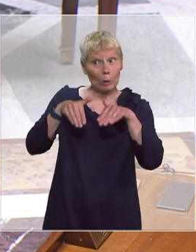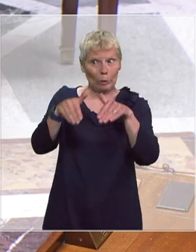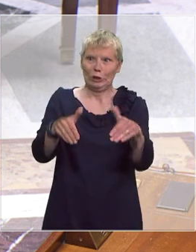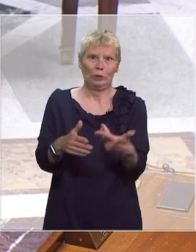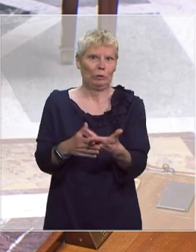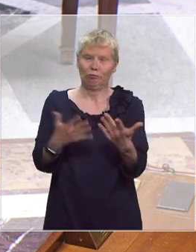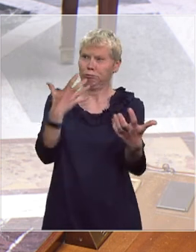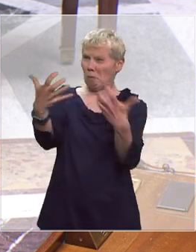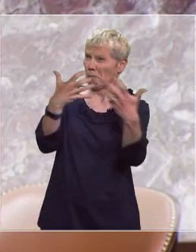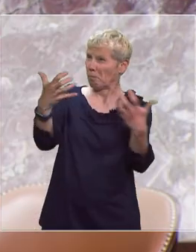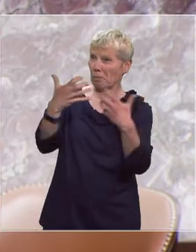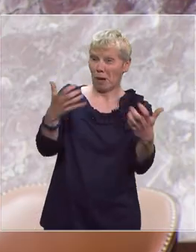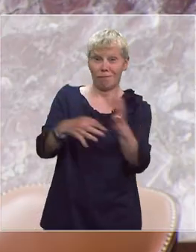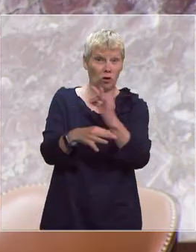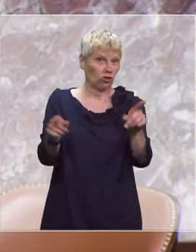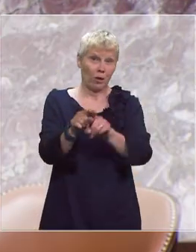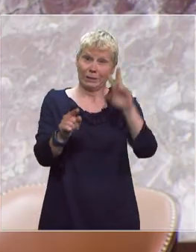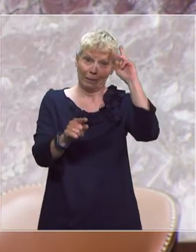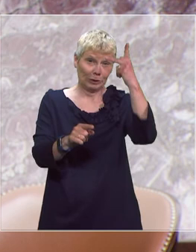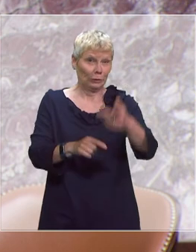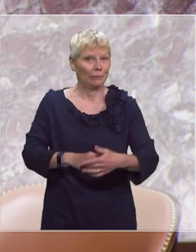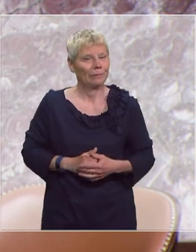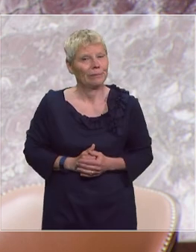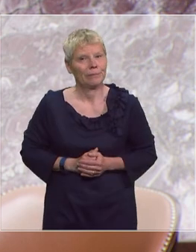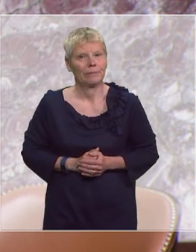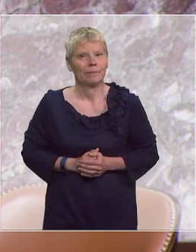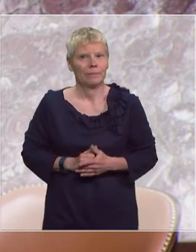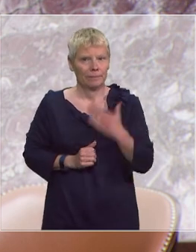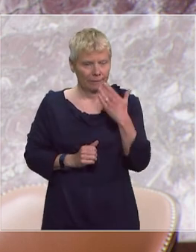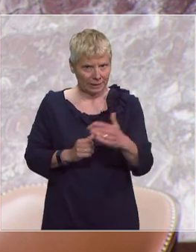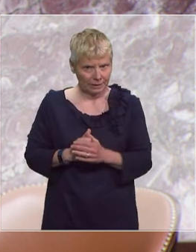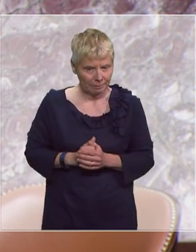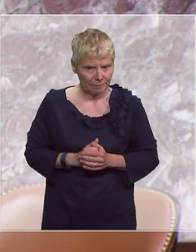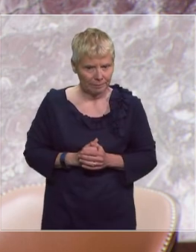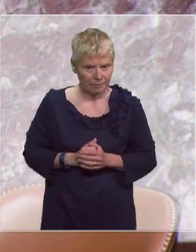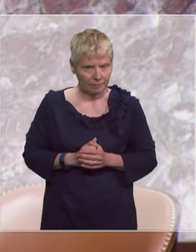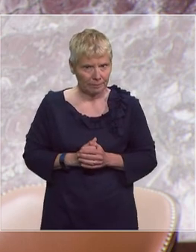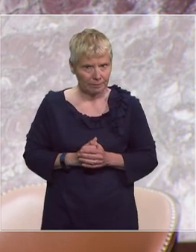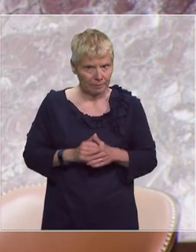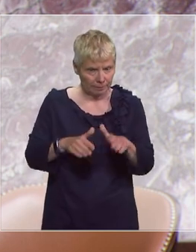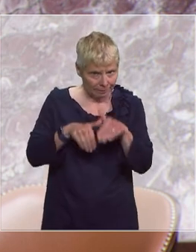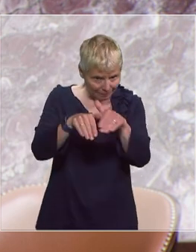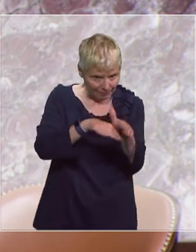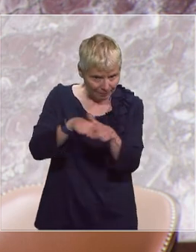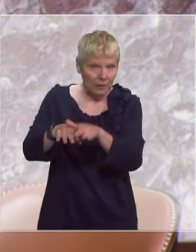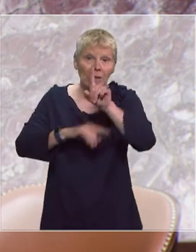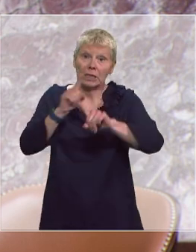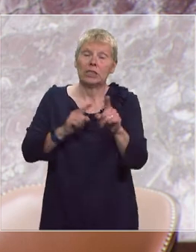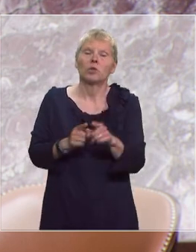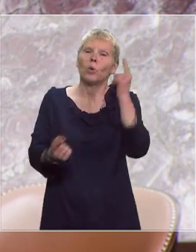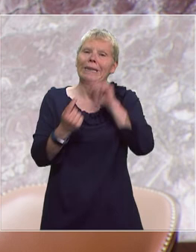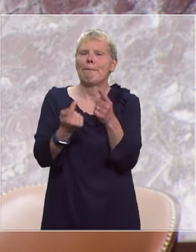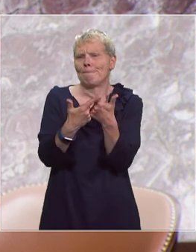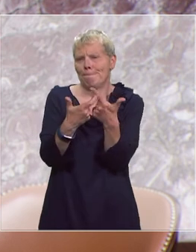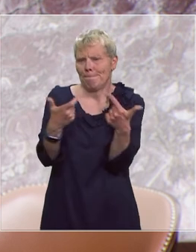toujours été Merci monsieur le ministre nous poursuivons cette séance avec des questions portant sur des thèmes divers toujours en